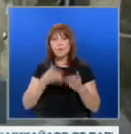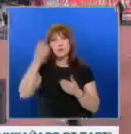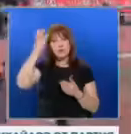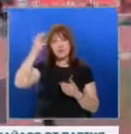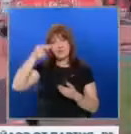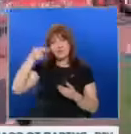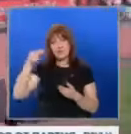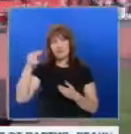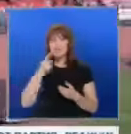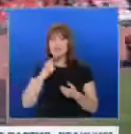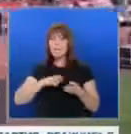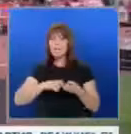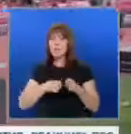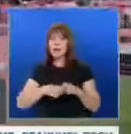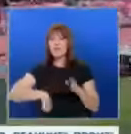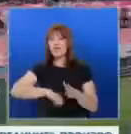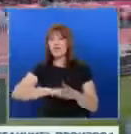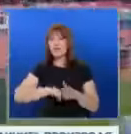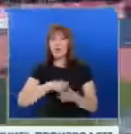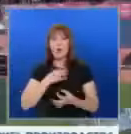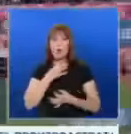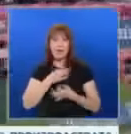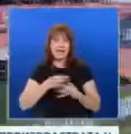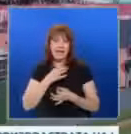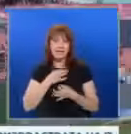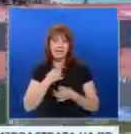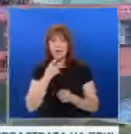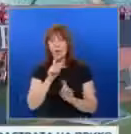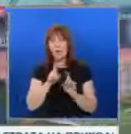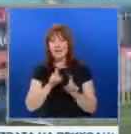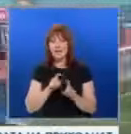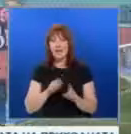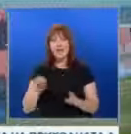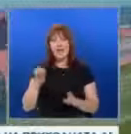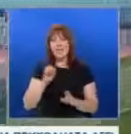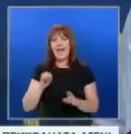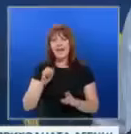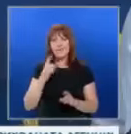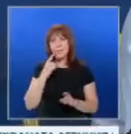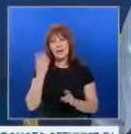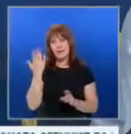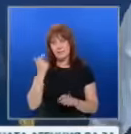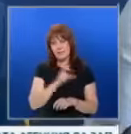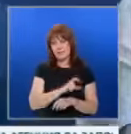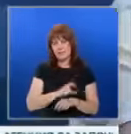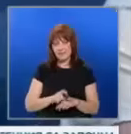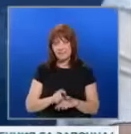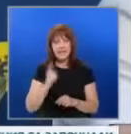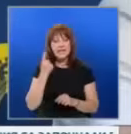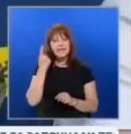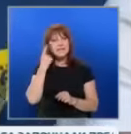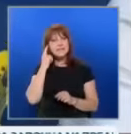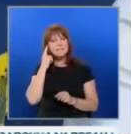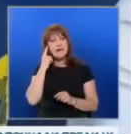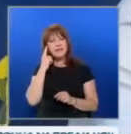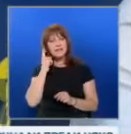институции за проблемите с футболното хулиганство и коментира ексесиите на евробаража преди седмица. Не слятам, че има